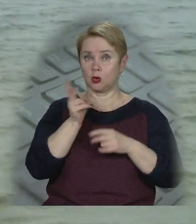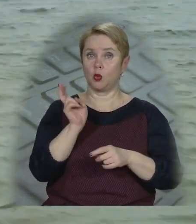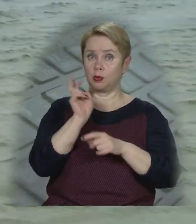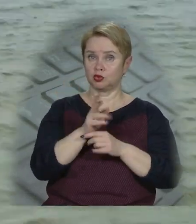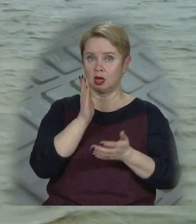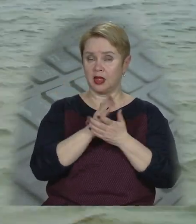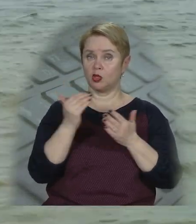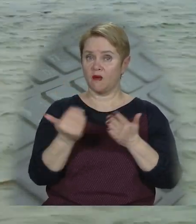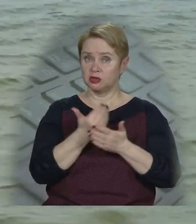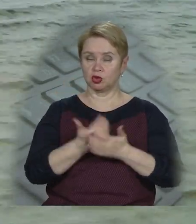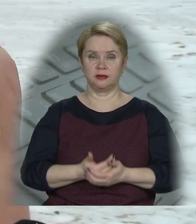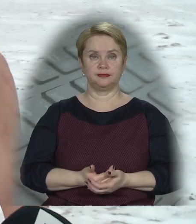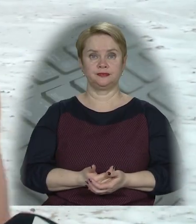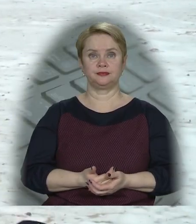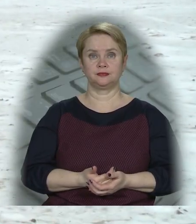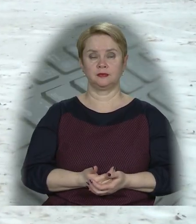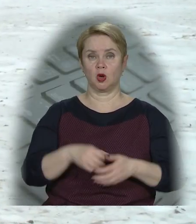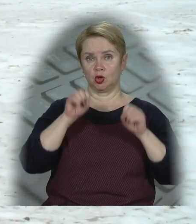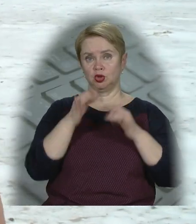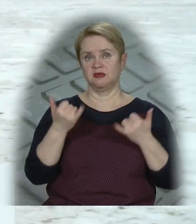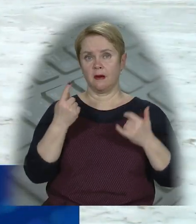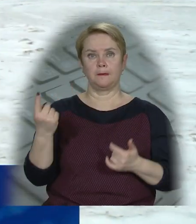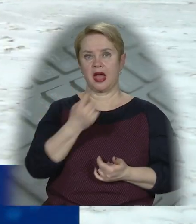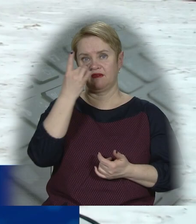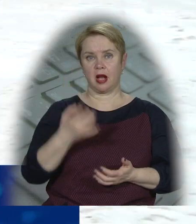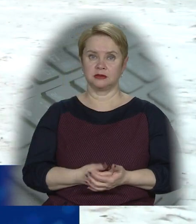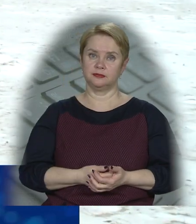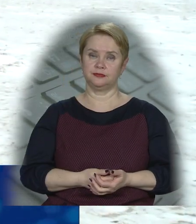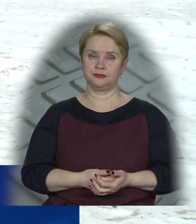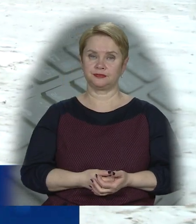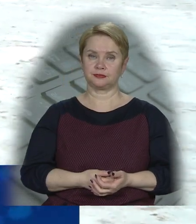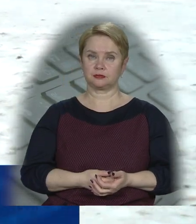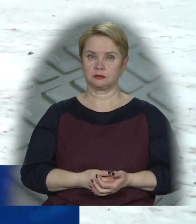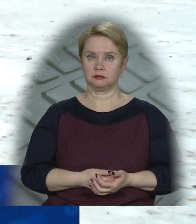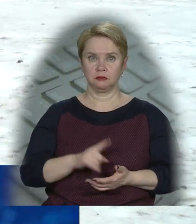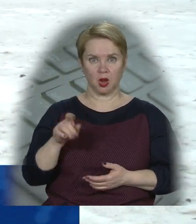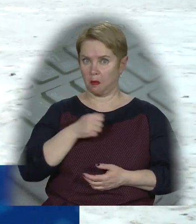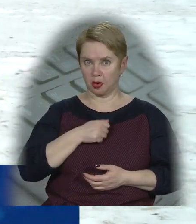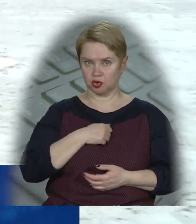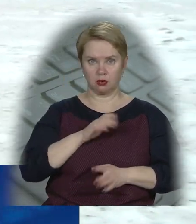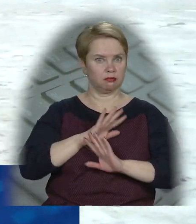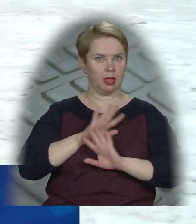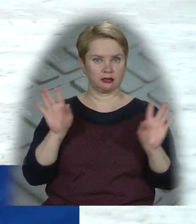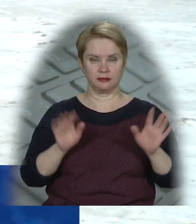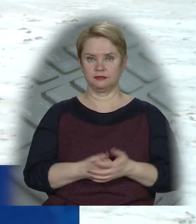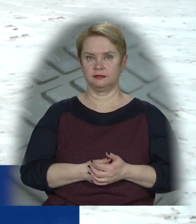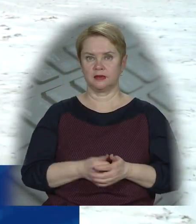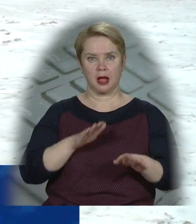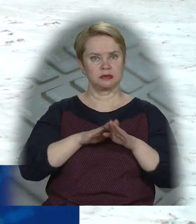Серед тих, хто прийшов, є новачки. Рішив сьогодні перший раз. Не пожалели? Ні,